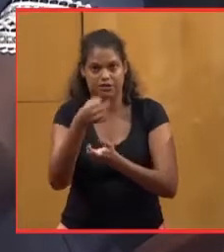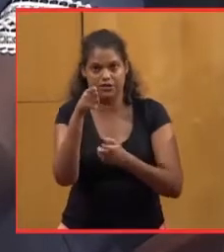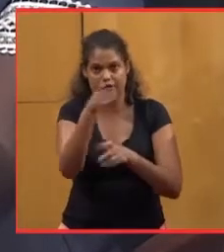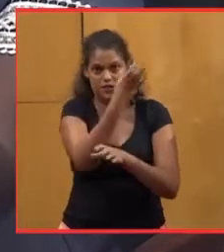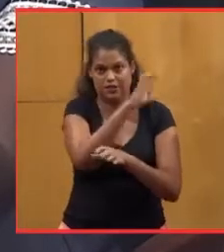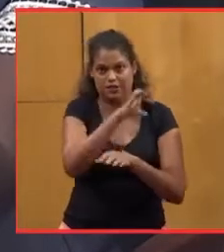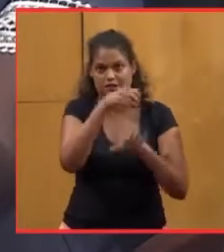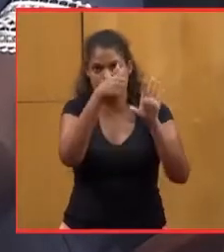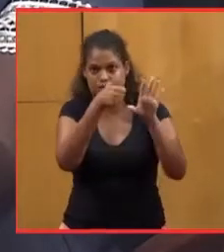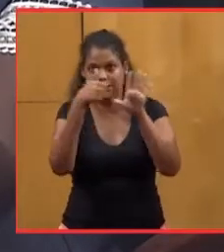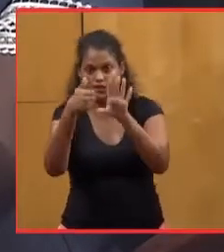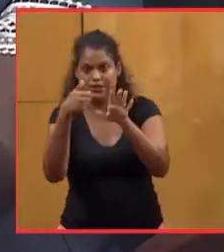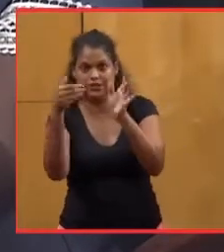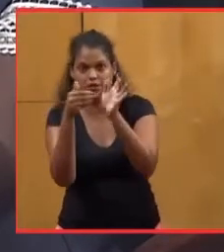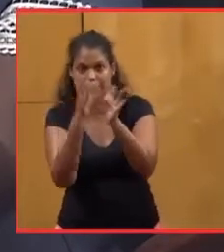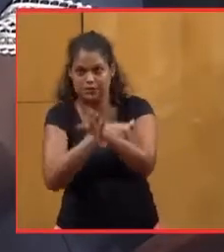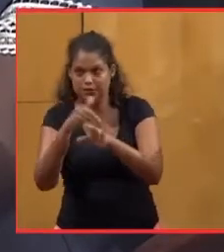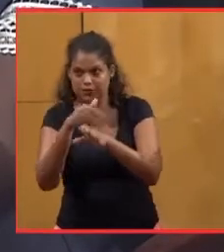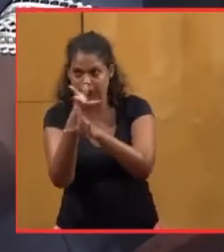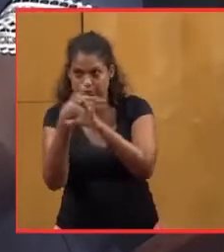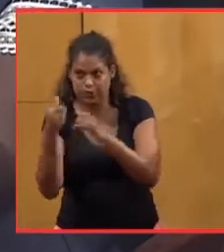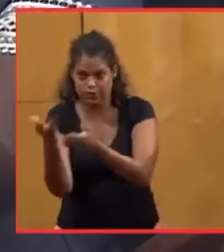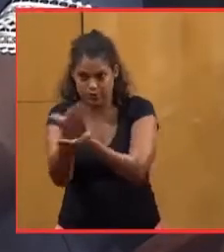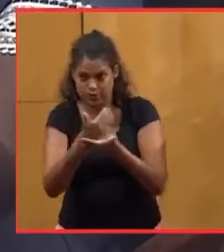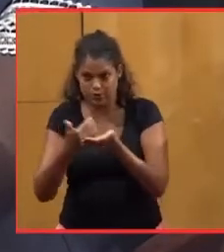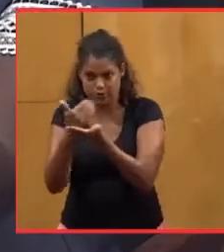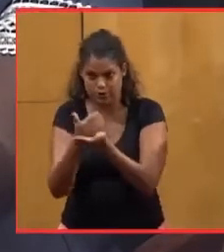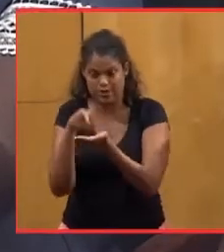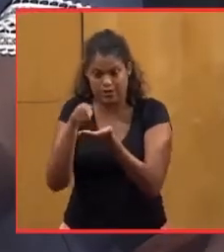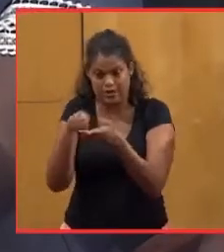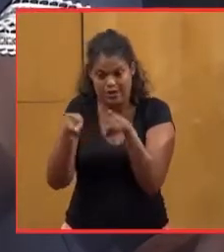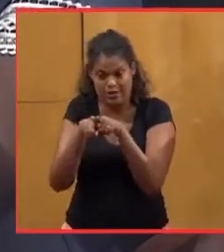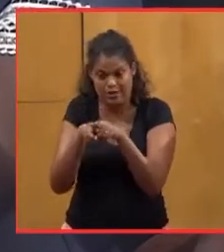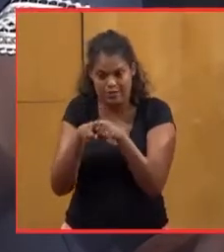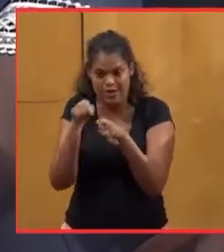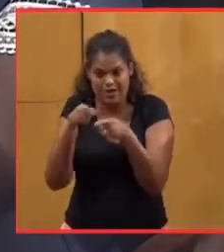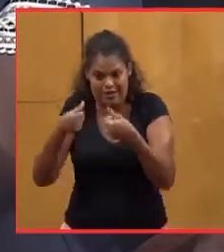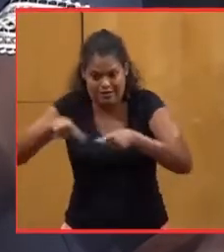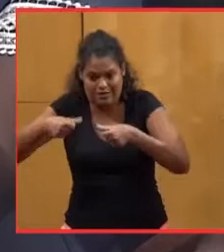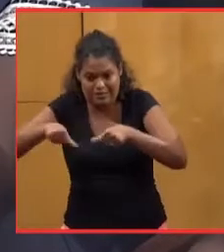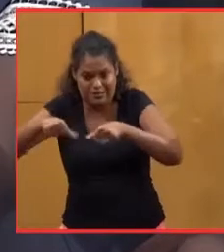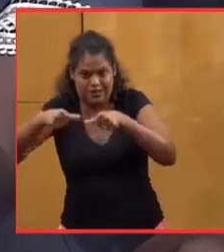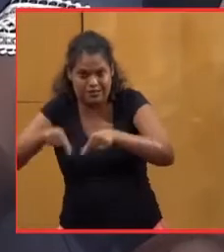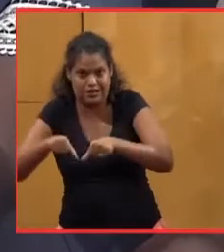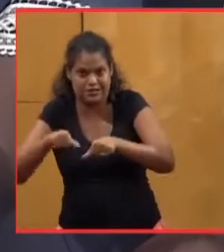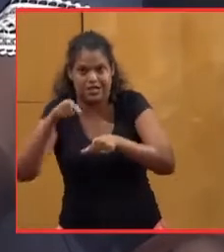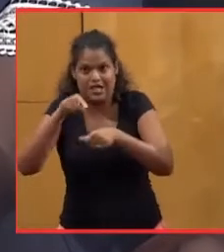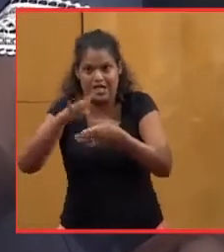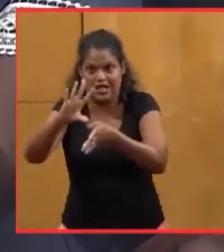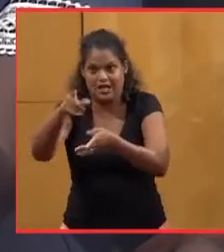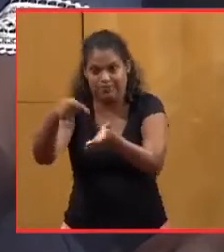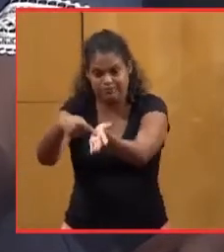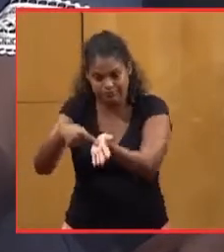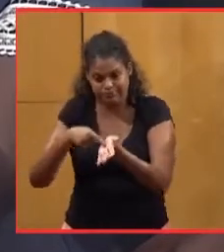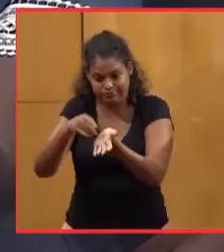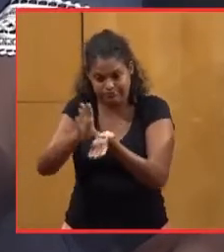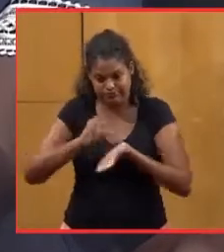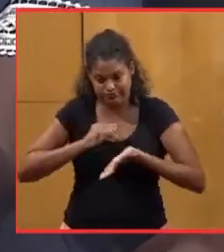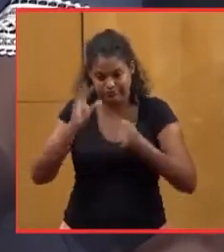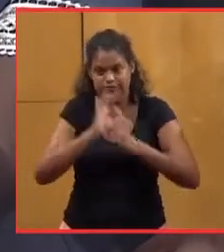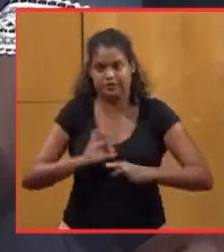166 millions d'euros de recettes certaines qui dorment là et non encore recouvrées. Au total,